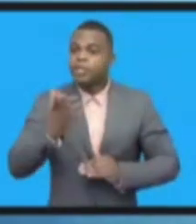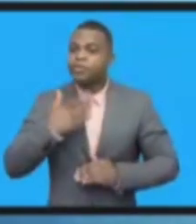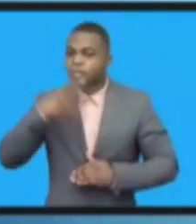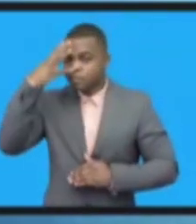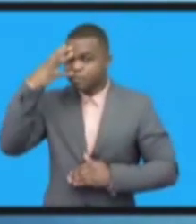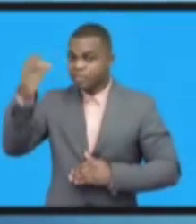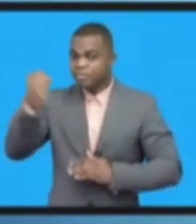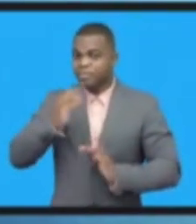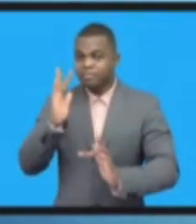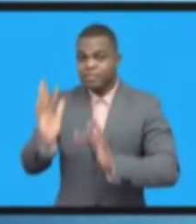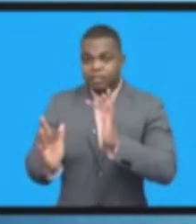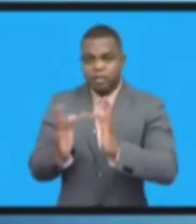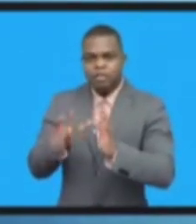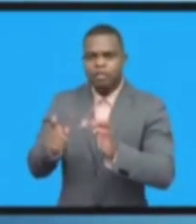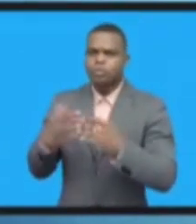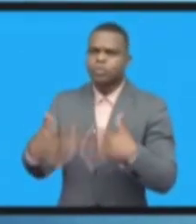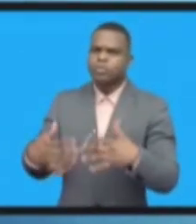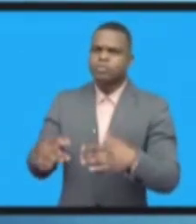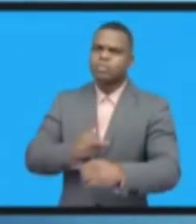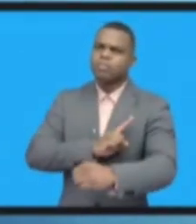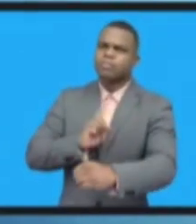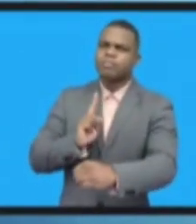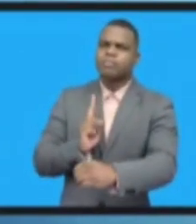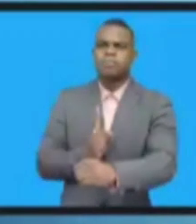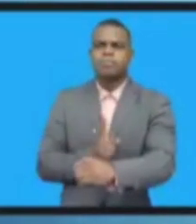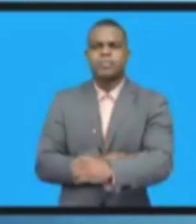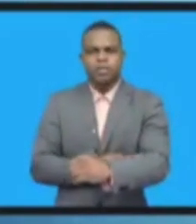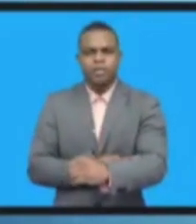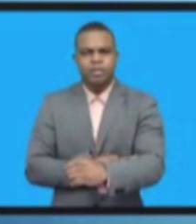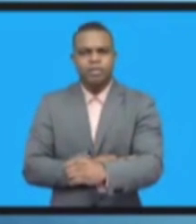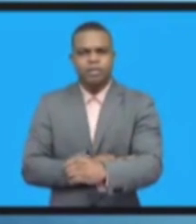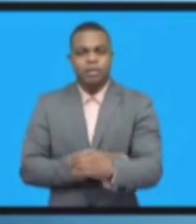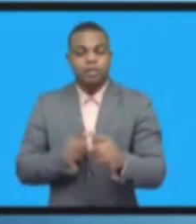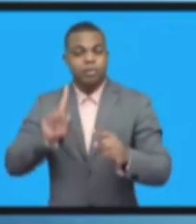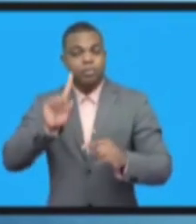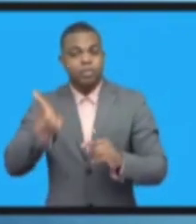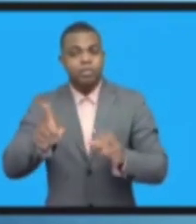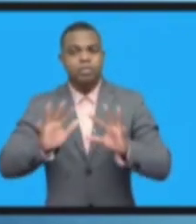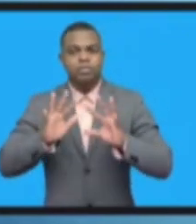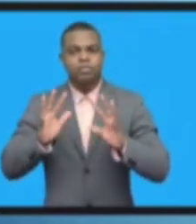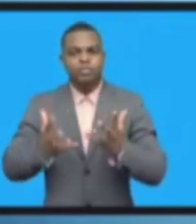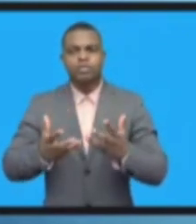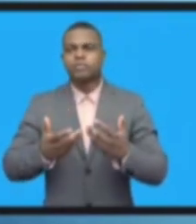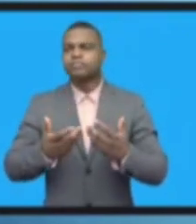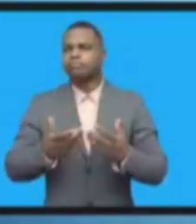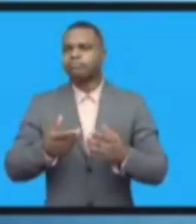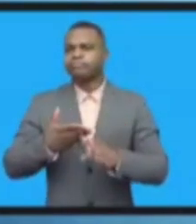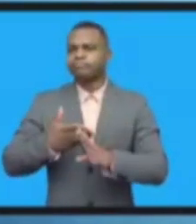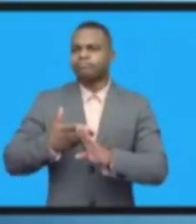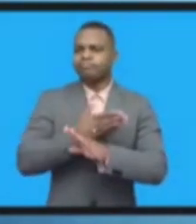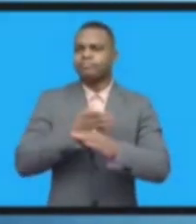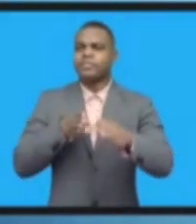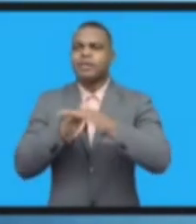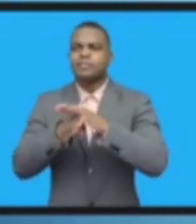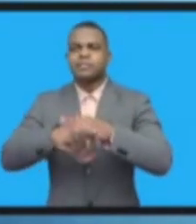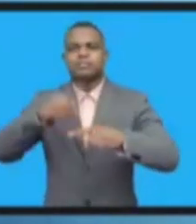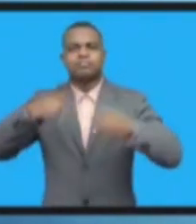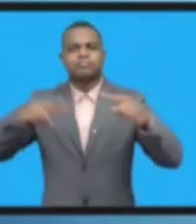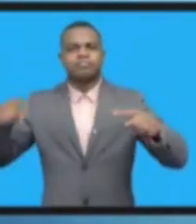местно. Он объединяет всех, потому что он не имеет границ, не принадлежит никому, он принадлежит всем.